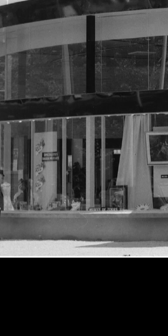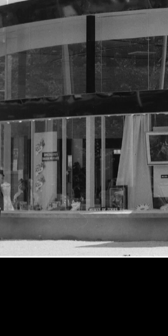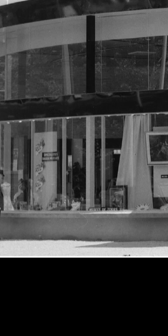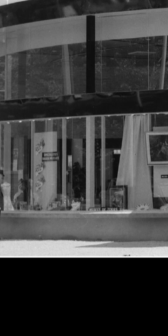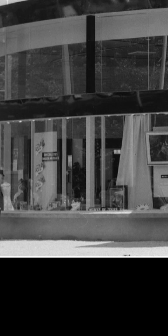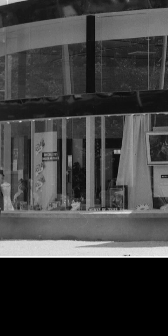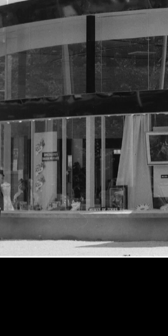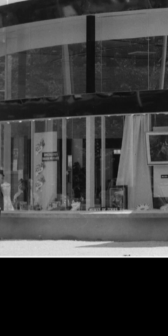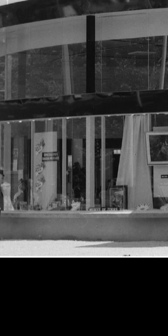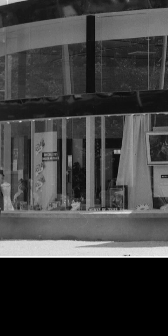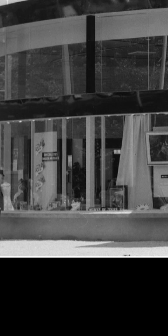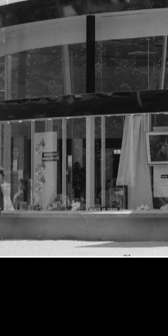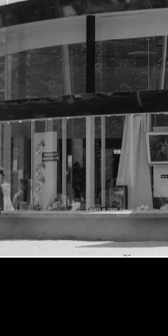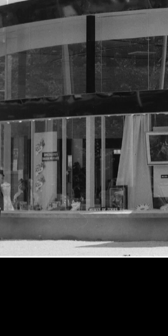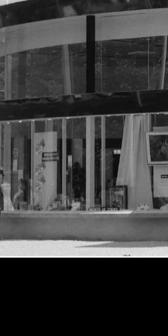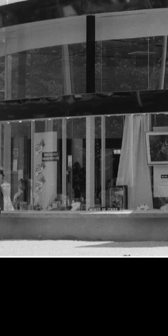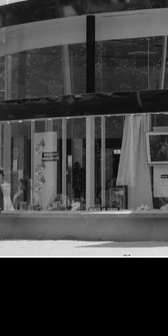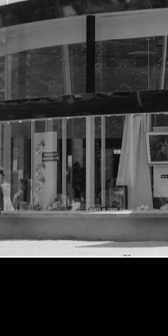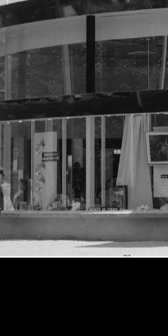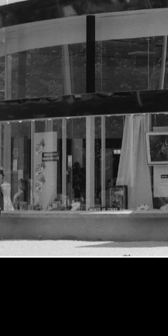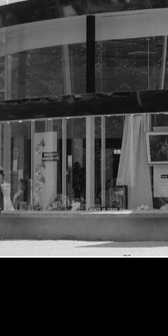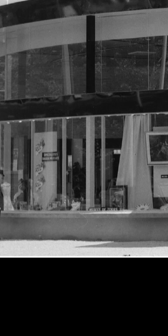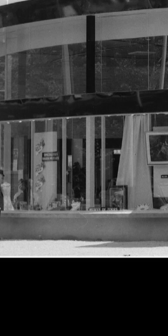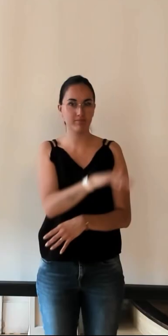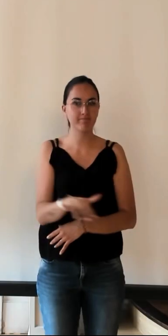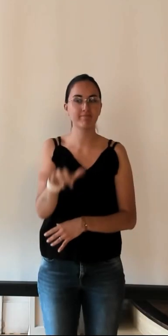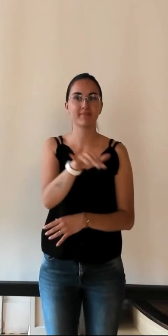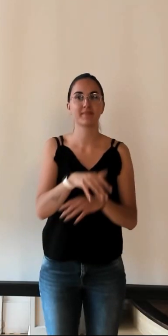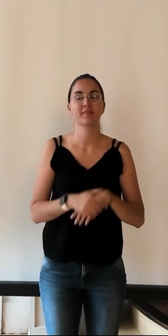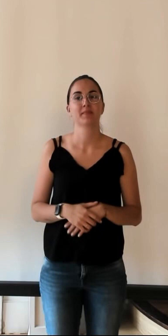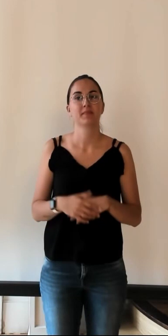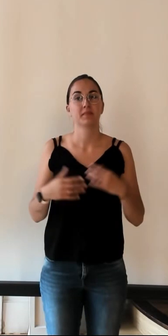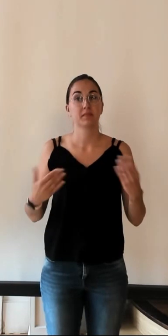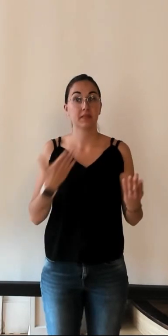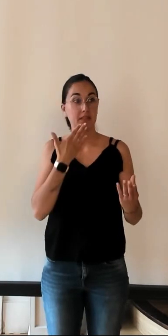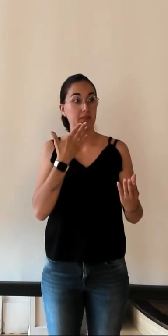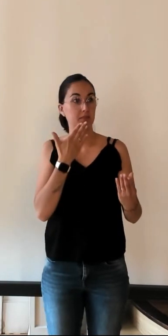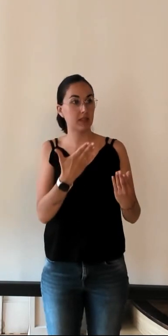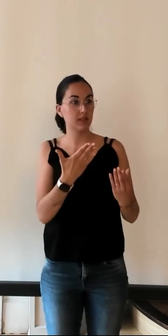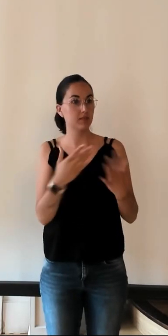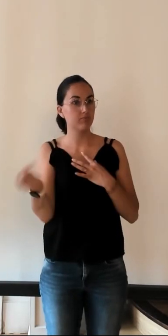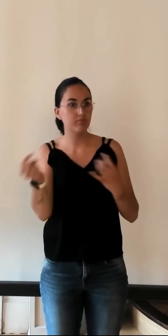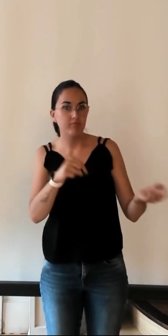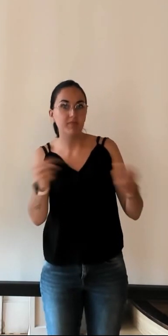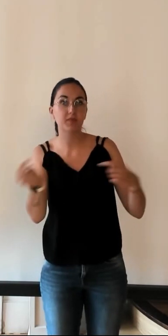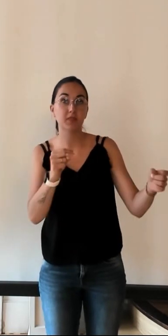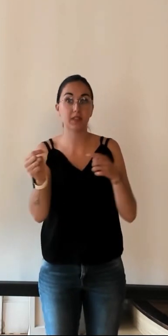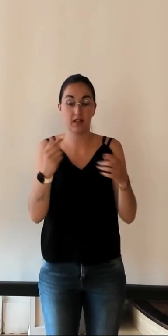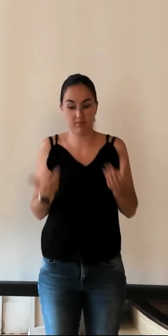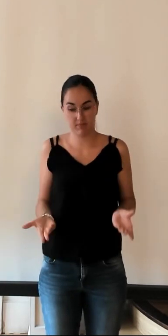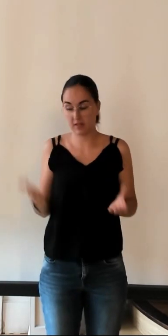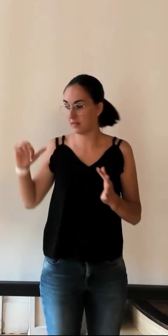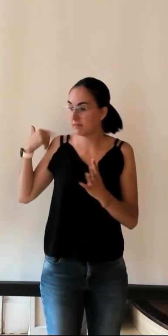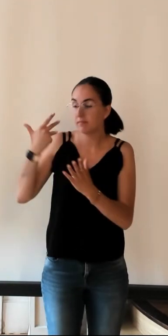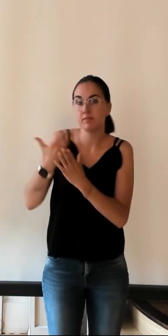Mesdames, Messieurs, bonsoir. Merci pour votre présence pour la deuxième conférence du